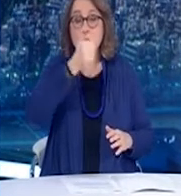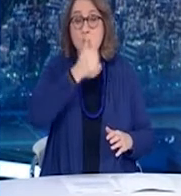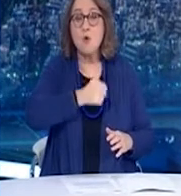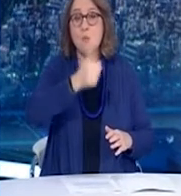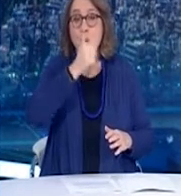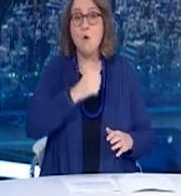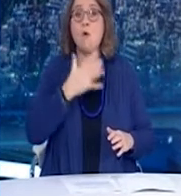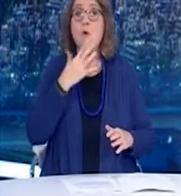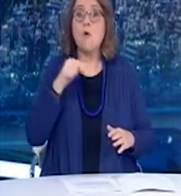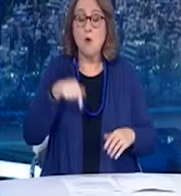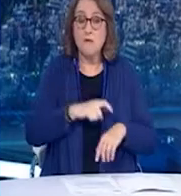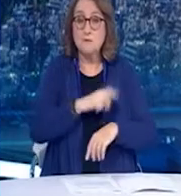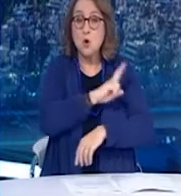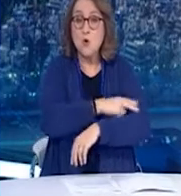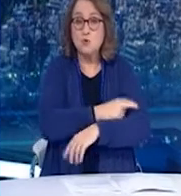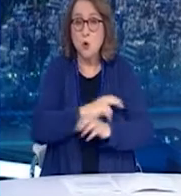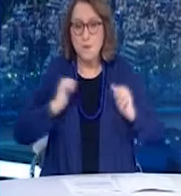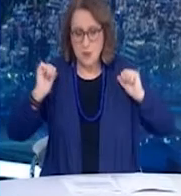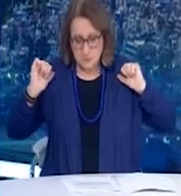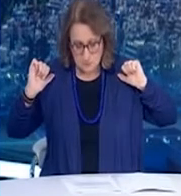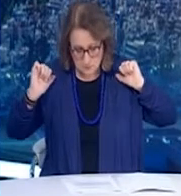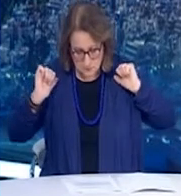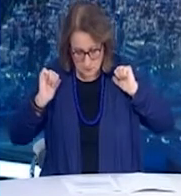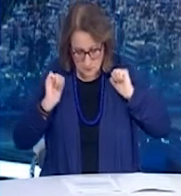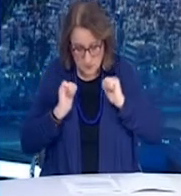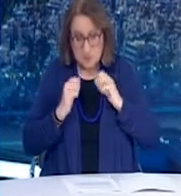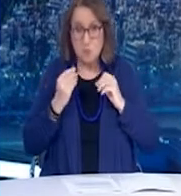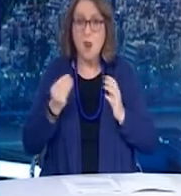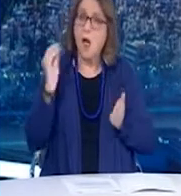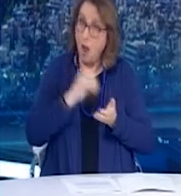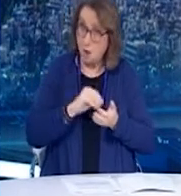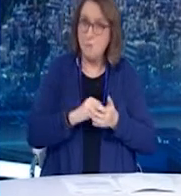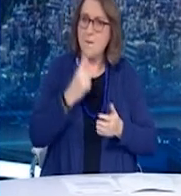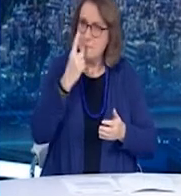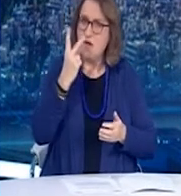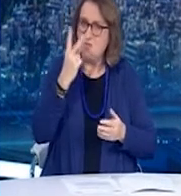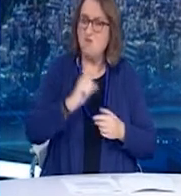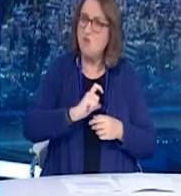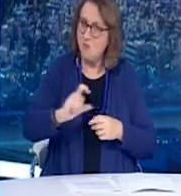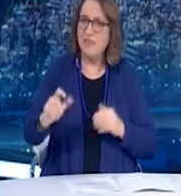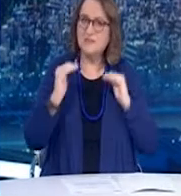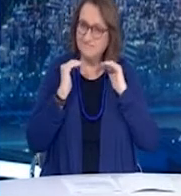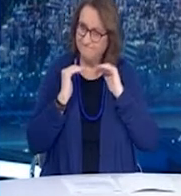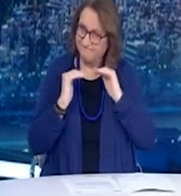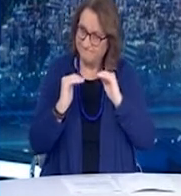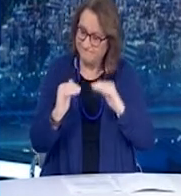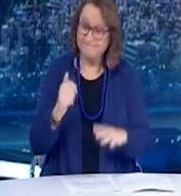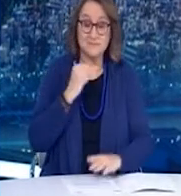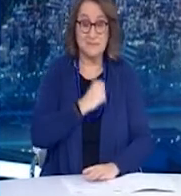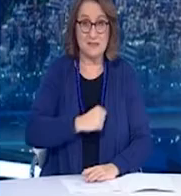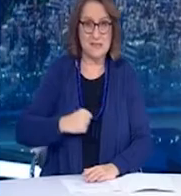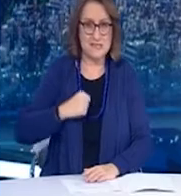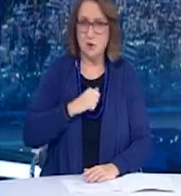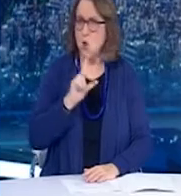υγείας θα εξακολουθήσει να πιέζεται για τουλάχιστον μία με δύο εβδομάδες ακόμα και στη Βόρεια Ελλάδα και όχι μόνο